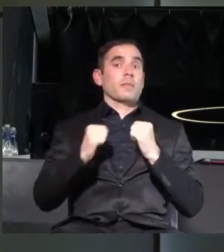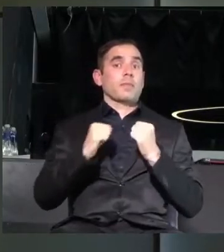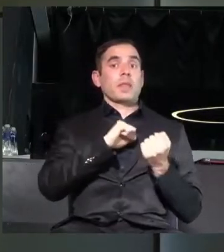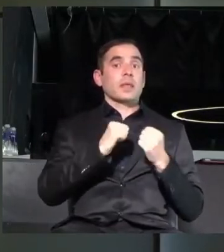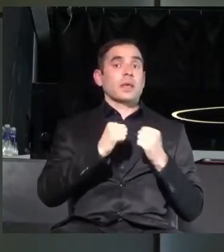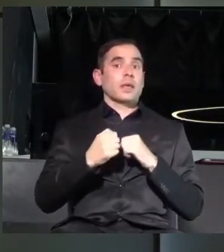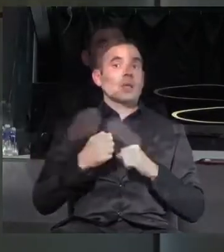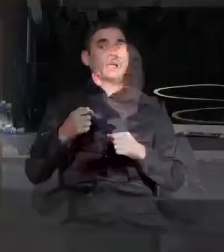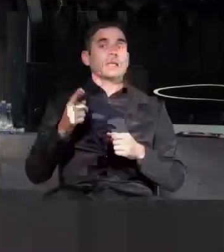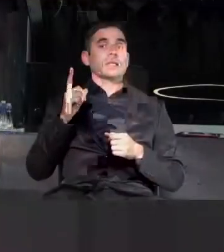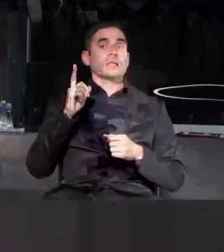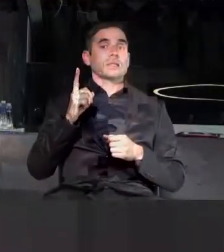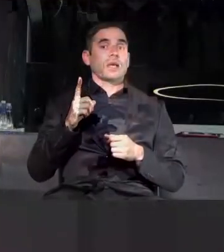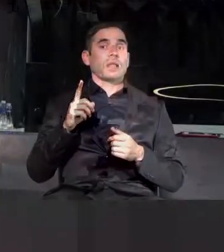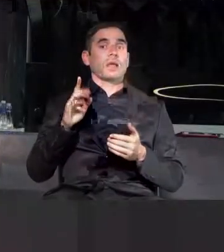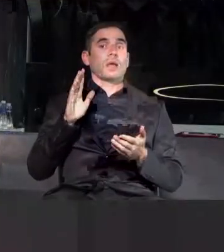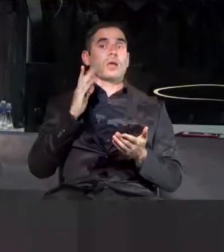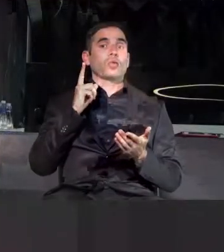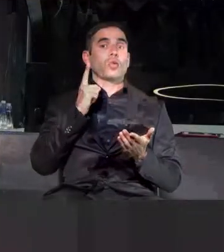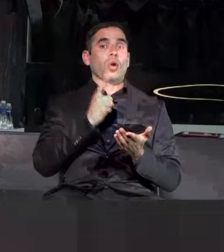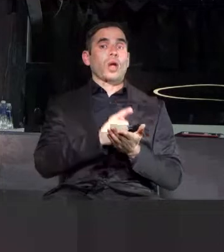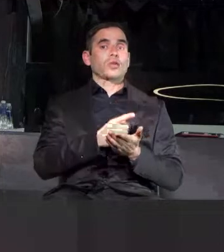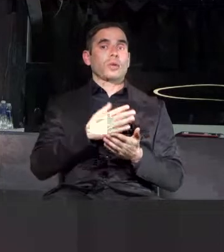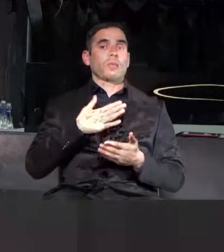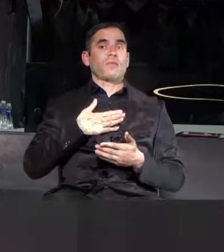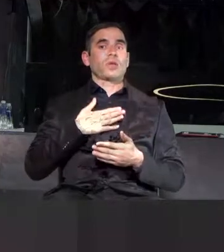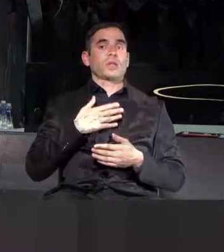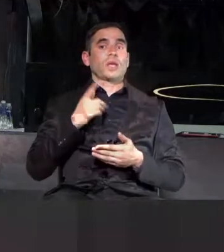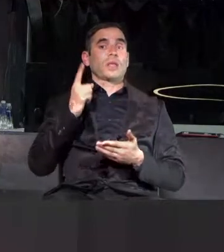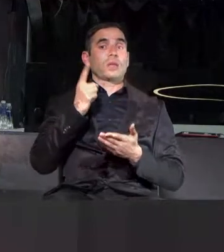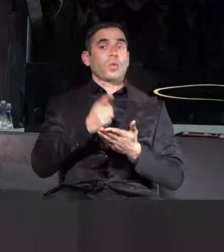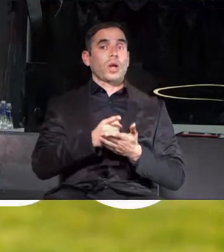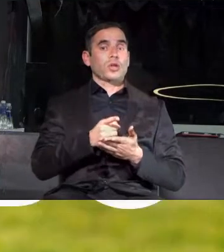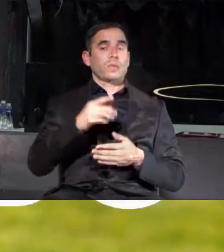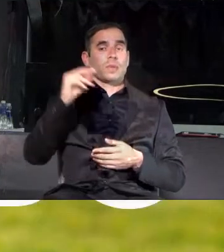правотата си и да докажем на българската държава,